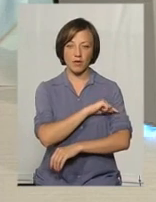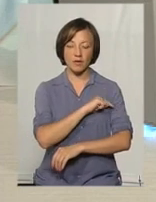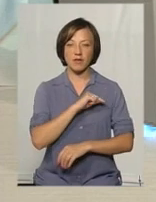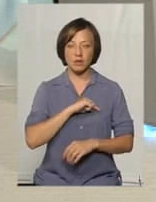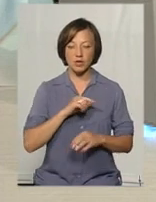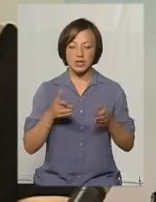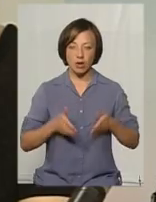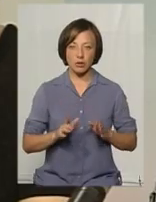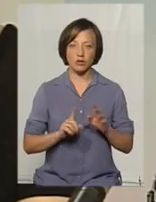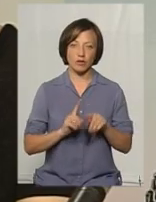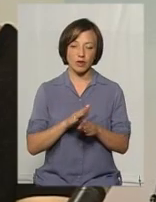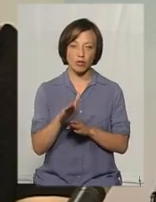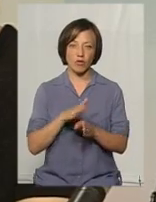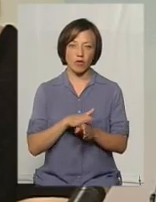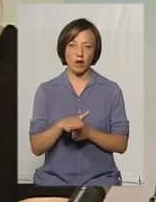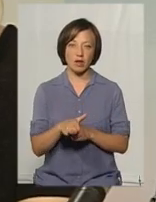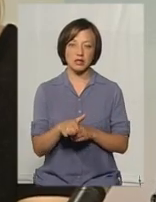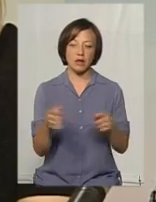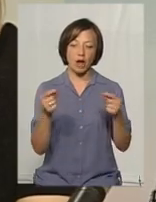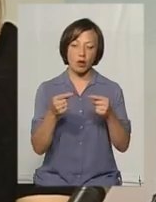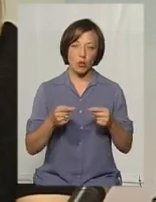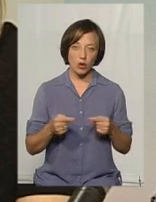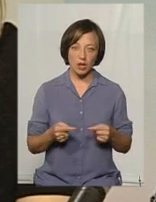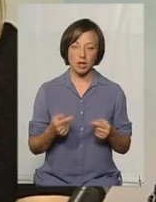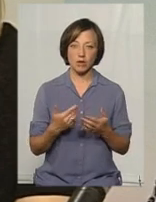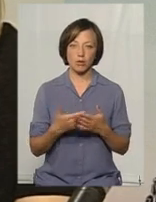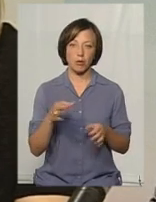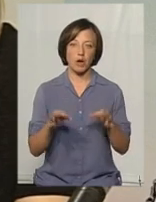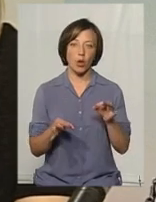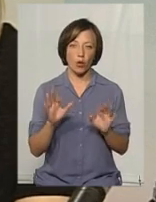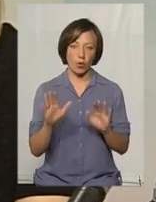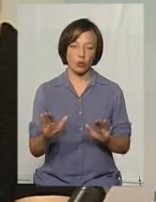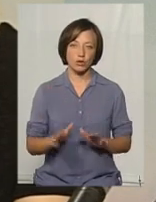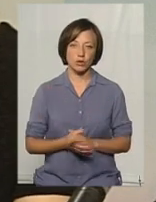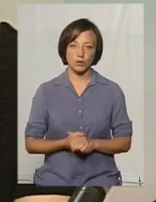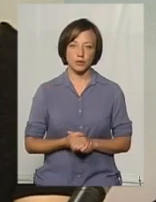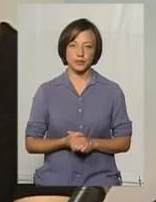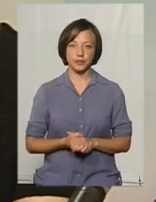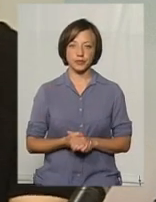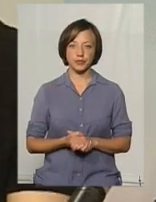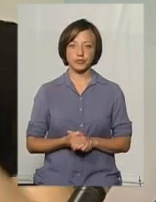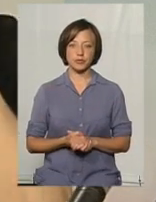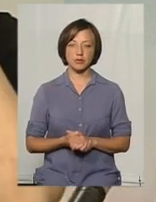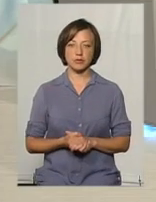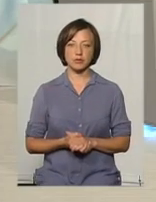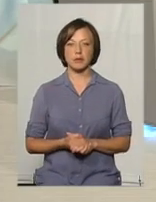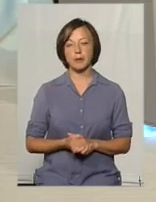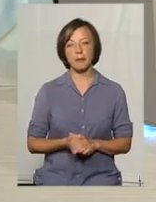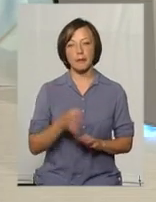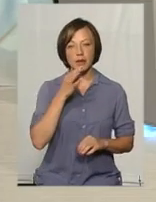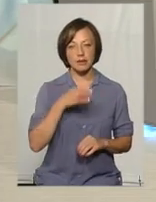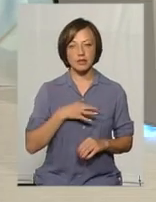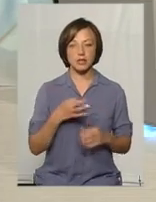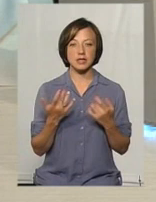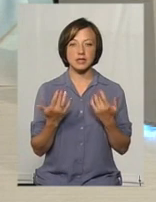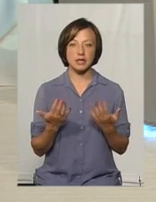знароджені, вони відбувалися гармонійно, відповідно природні, можна так сказати. Дякую, пані Ольга. Скажіть, а скільки